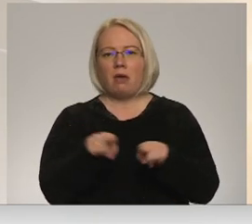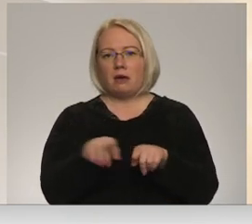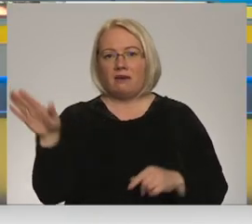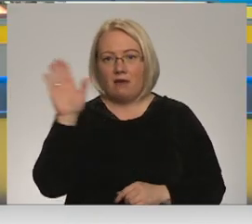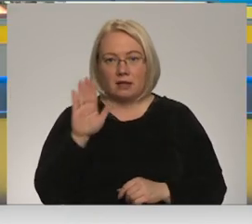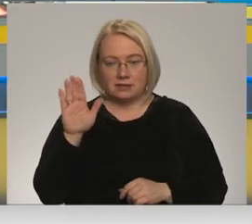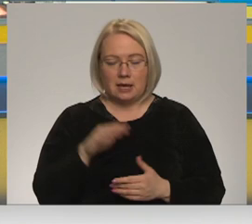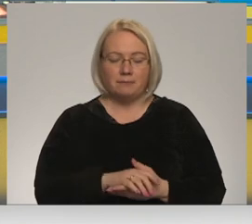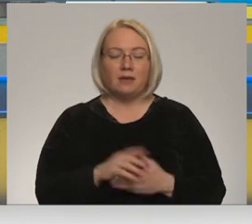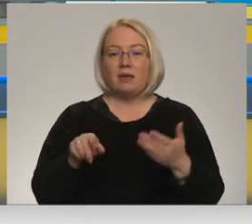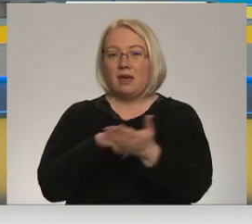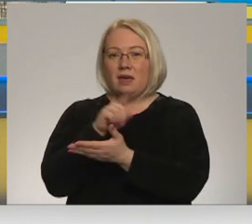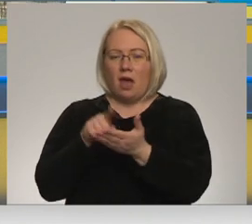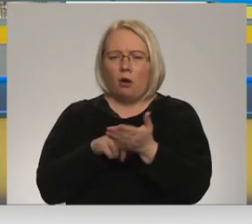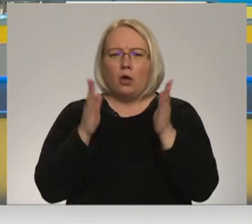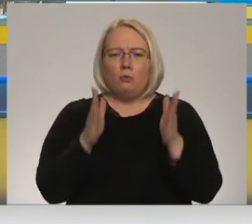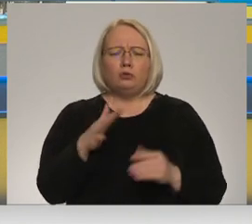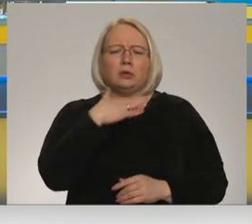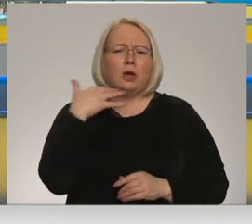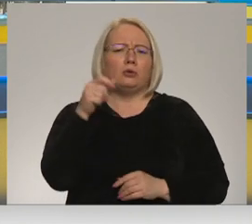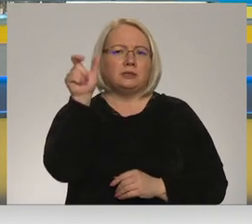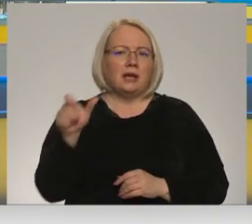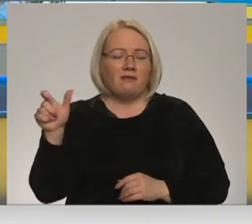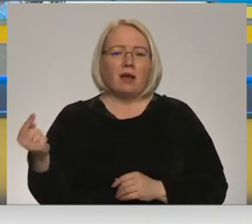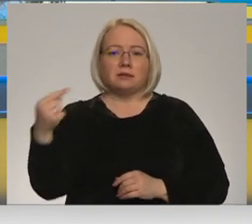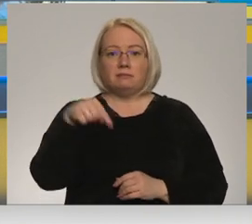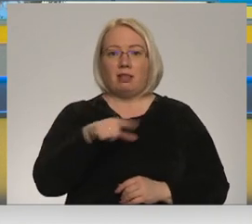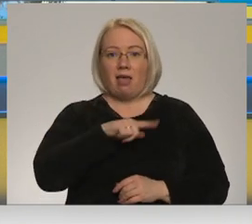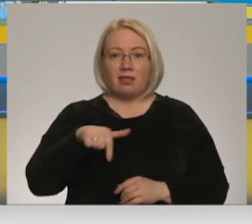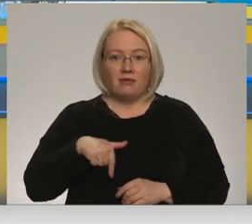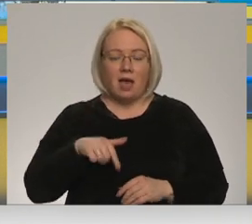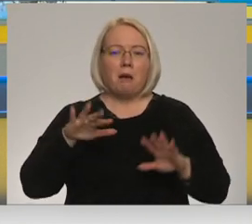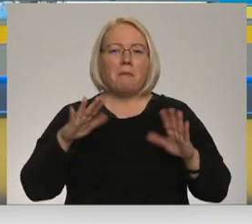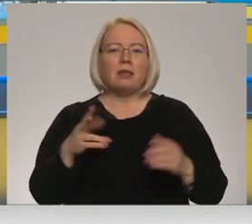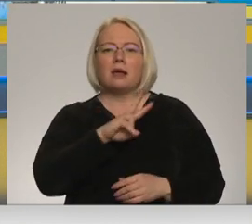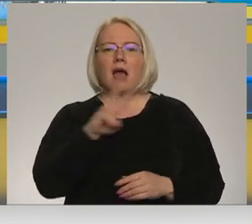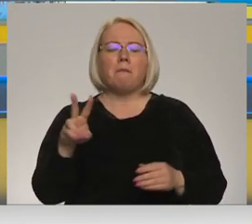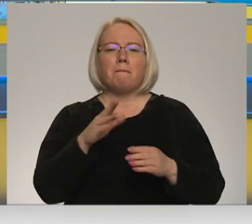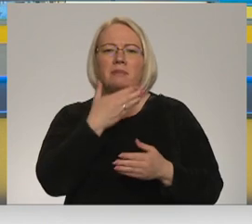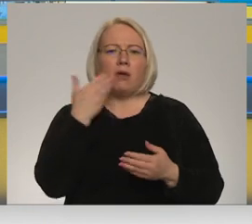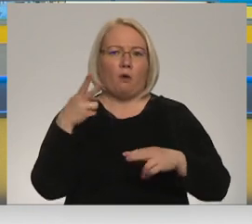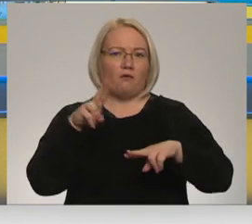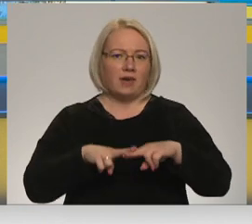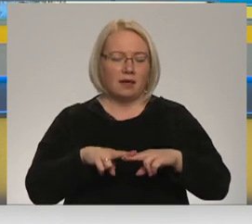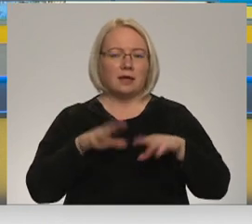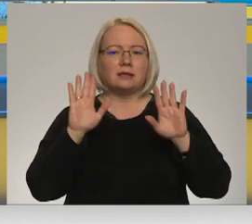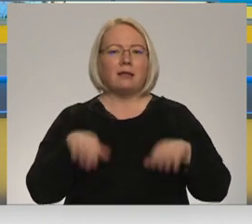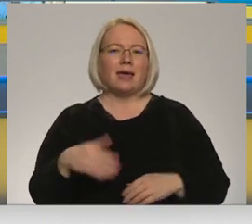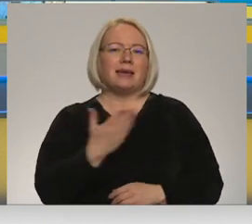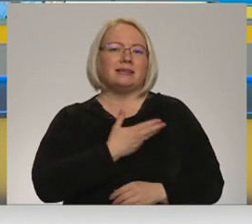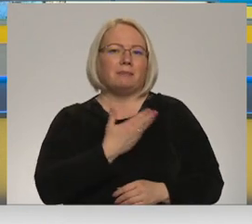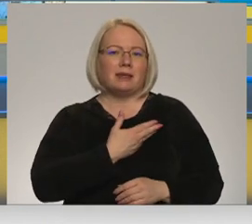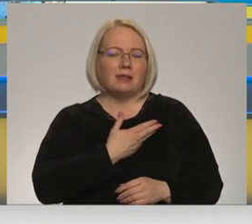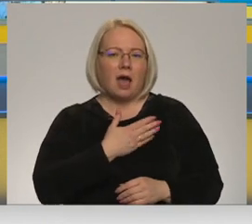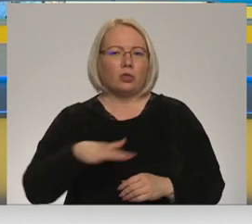Puzels kundz noteikti būs ļoti daudz cilvēku, kas ir ieradušies Latvijā šobrīd, bet kuriem nebūs vietas, lai tos izmitinātu